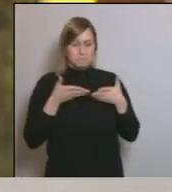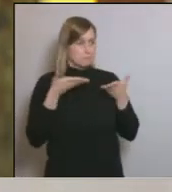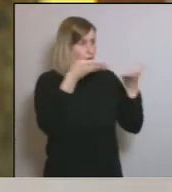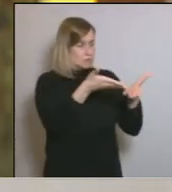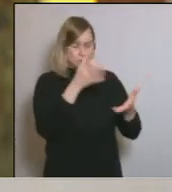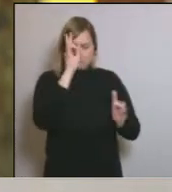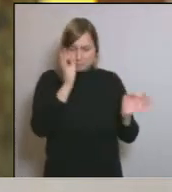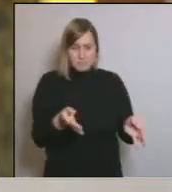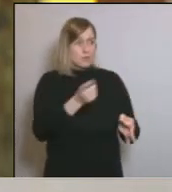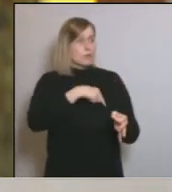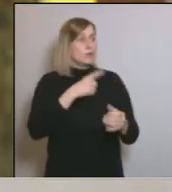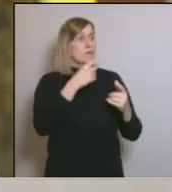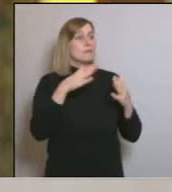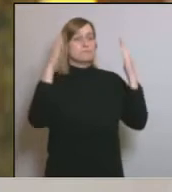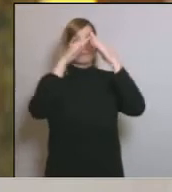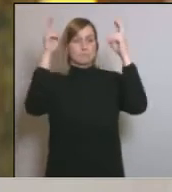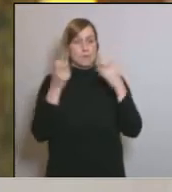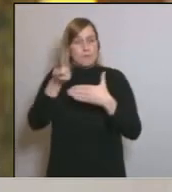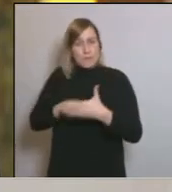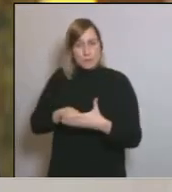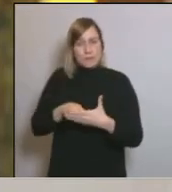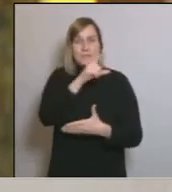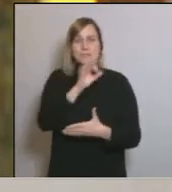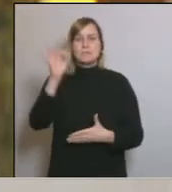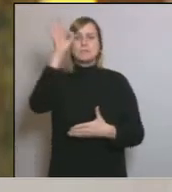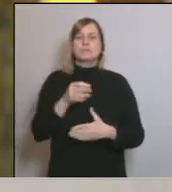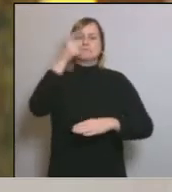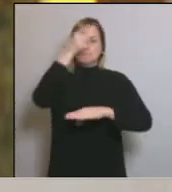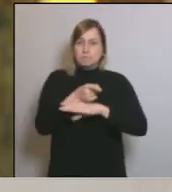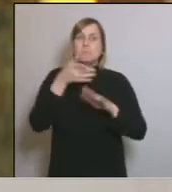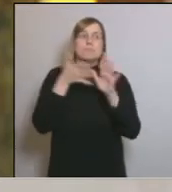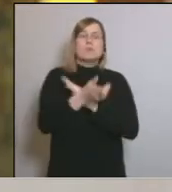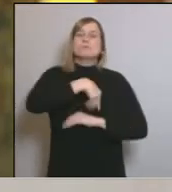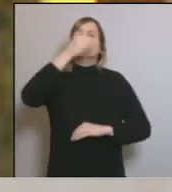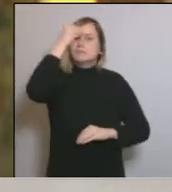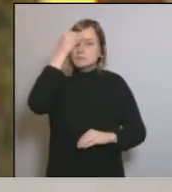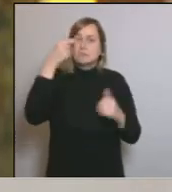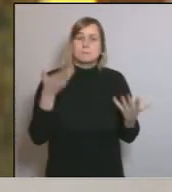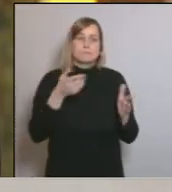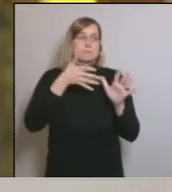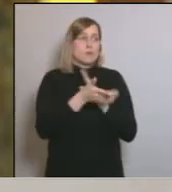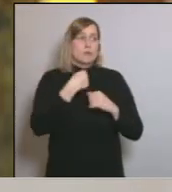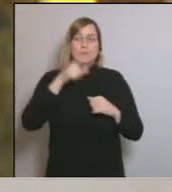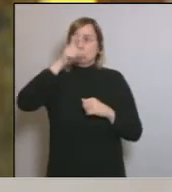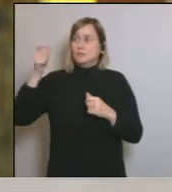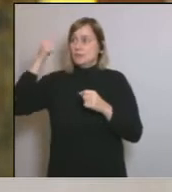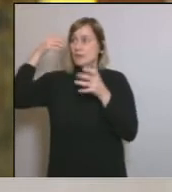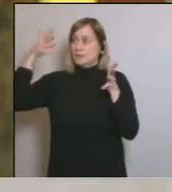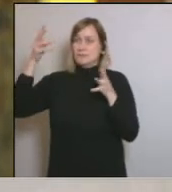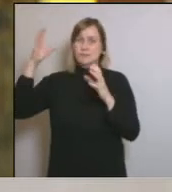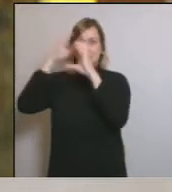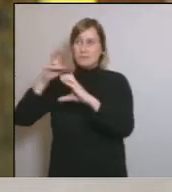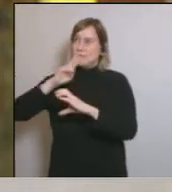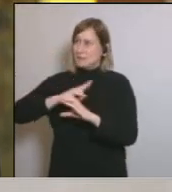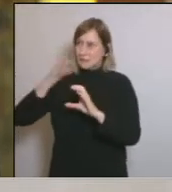efectivament aquest confinament total s'autoimposi perquè creiem, perquè així els nostres experts i els nostres científics ens ho estan dient, és